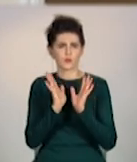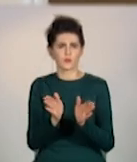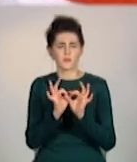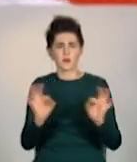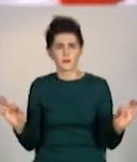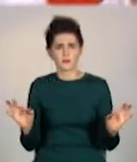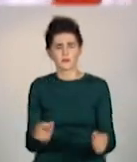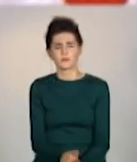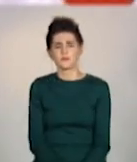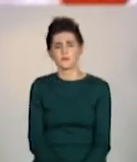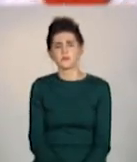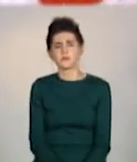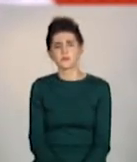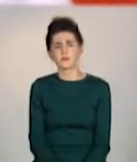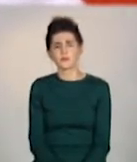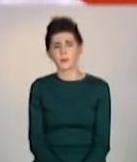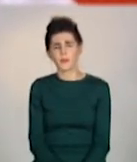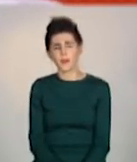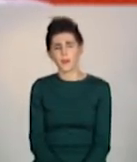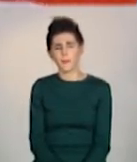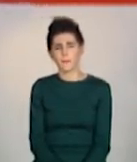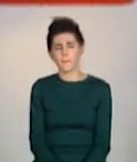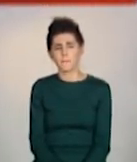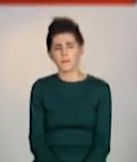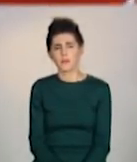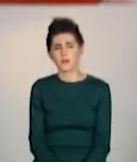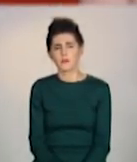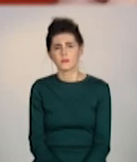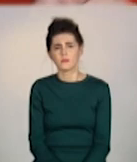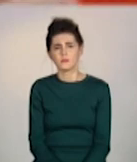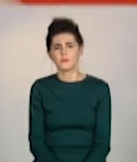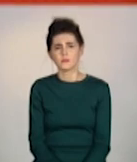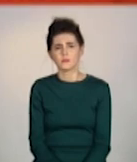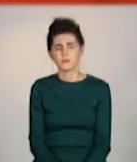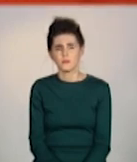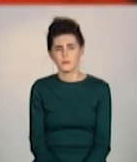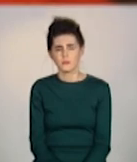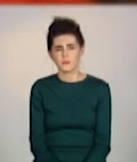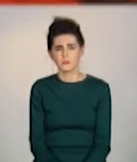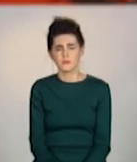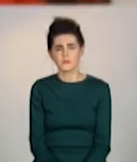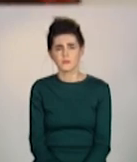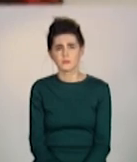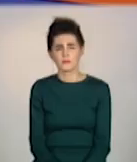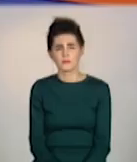Вікторія Чистюхіна, Ростислав Сесоїв, Артем Коробецький, Валерій Савицький для телеканалу «Донбас».